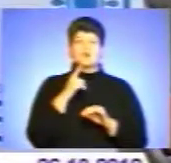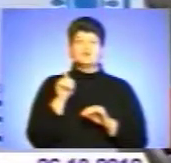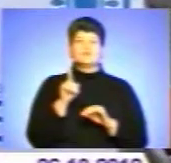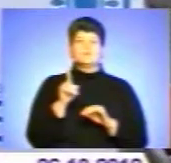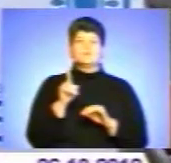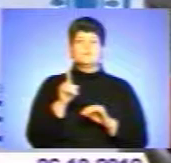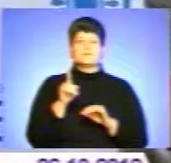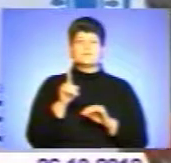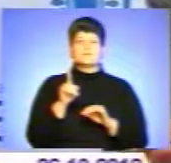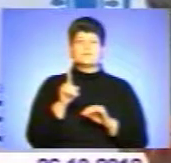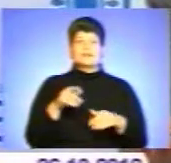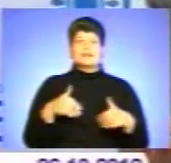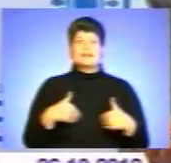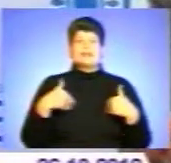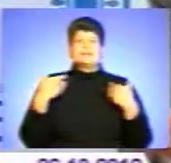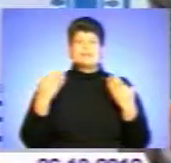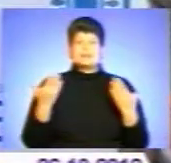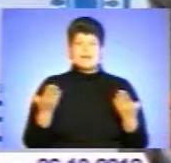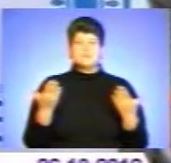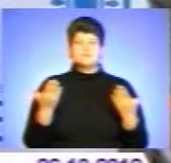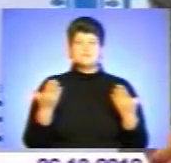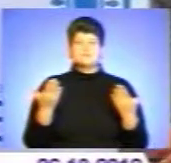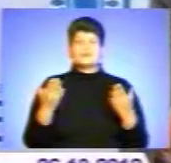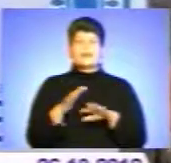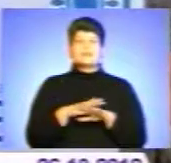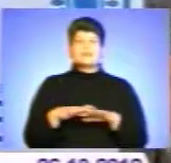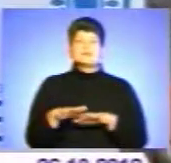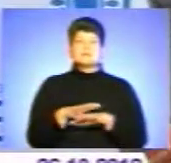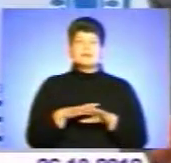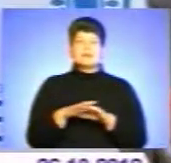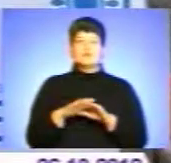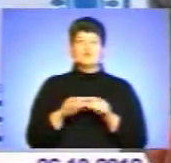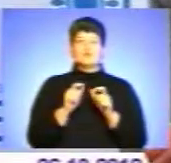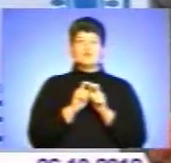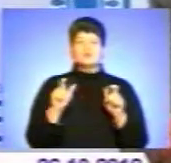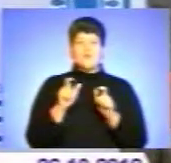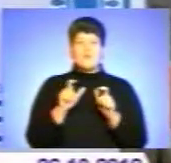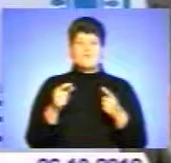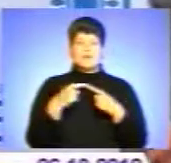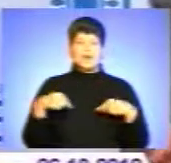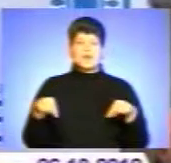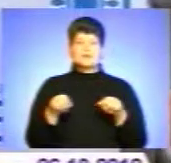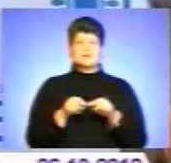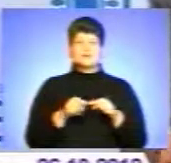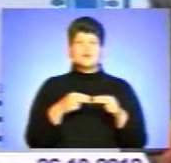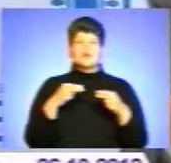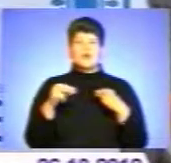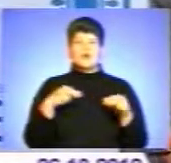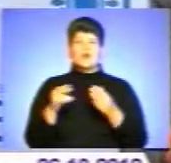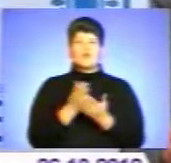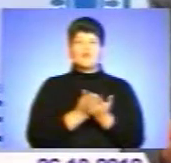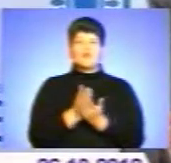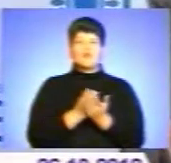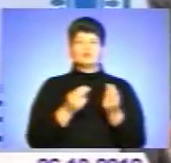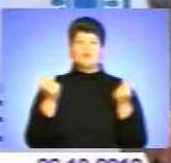надання населенню, установам, організаціям товарів, послуг,